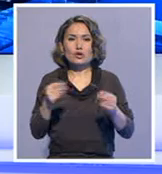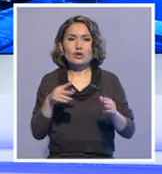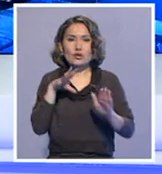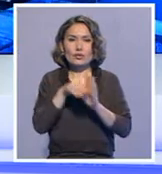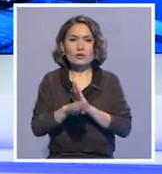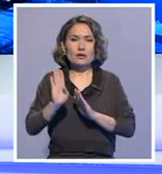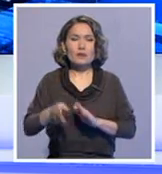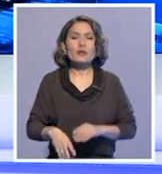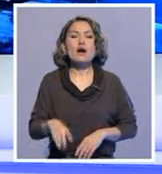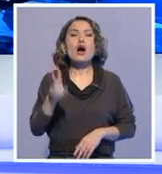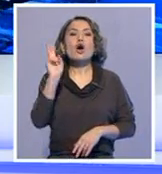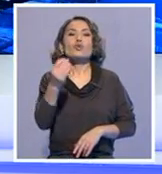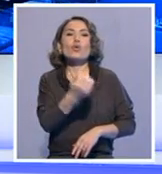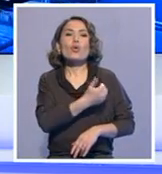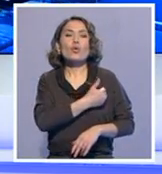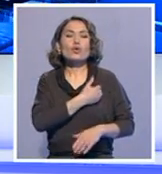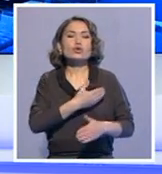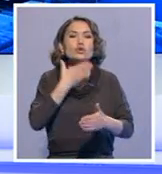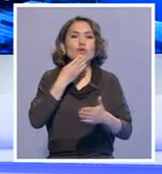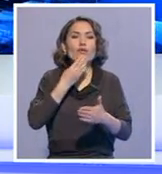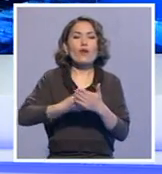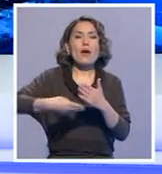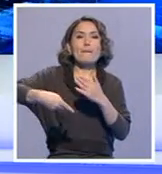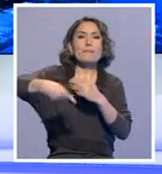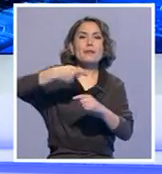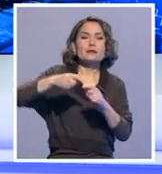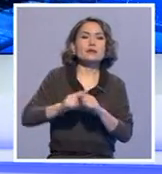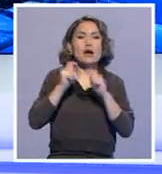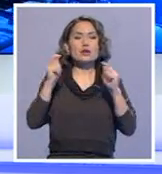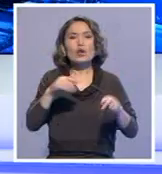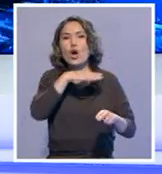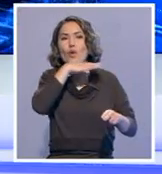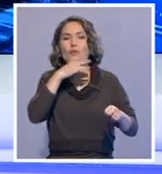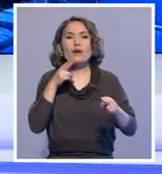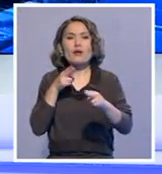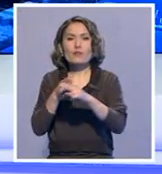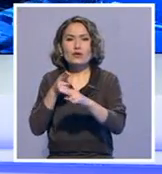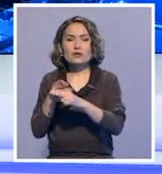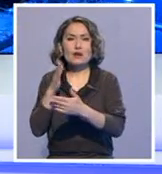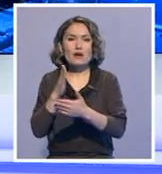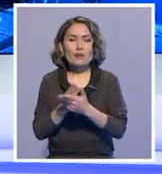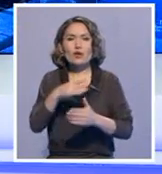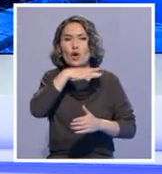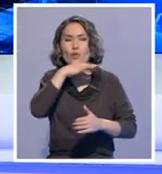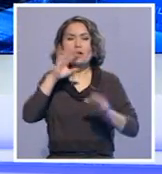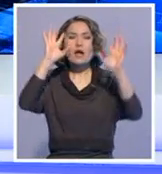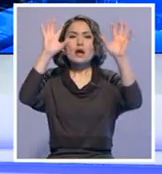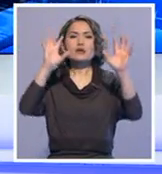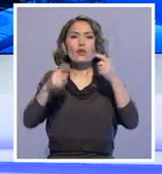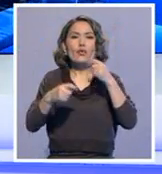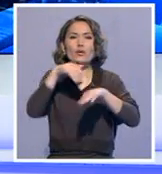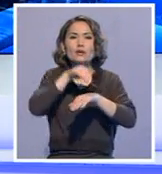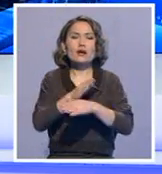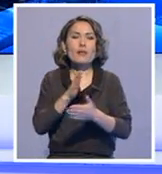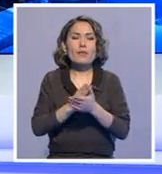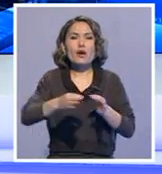Қасыпын дүңгіл етемдеген қасыпкерлер жолындағы кедерілері азаймайтыр. Бұл қоғамдық мониторинг жүргізу барысында анықталды. Сауалынамаға еліміздің